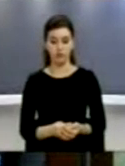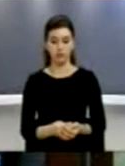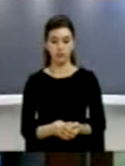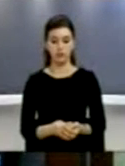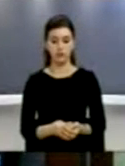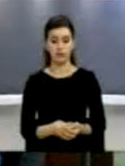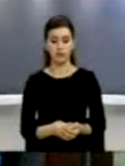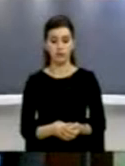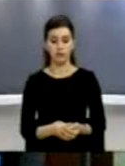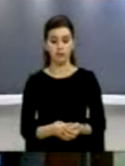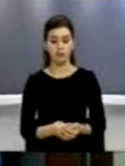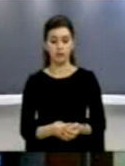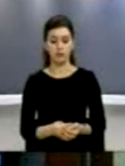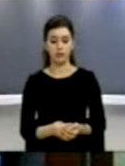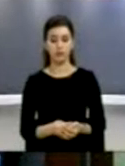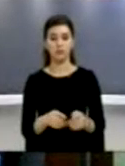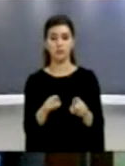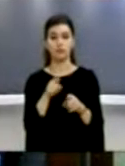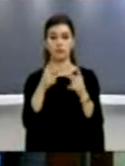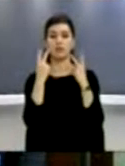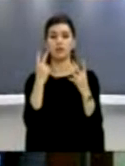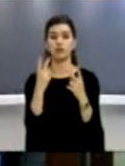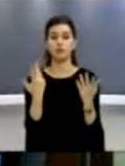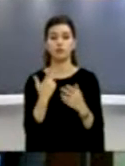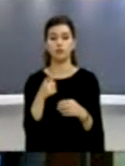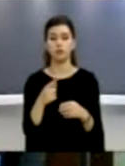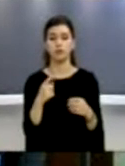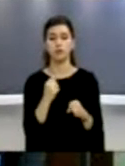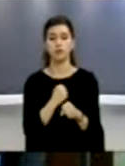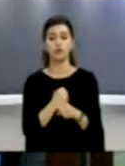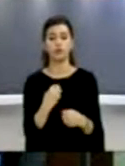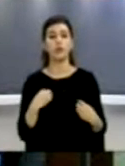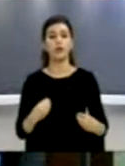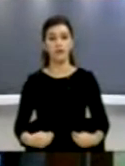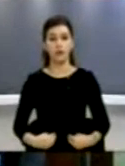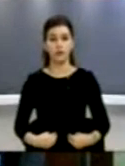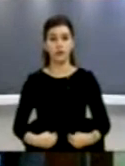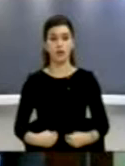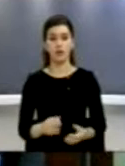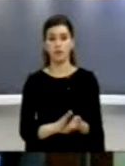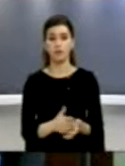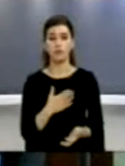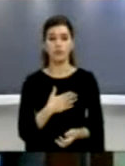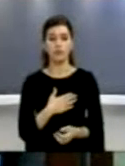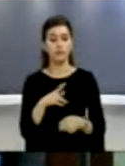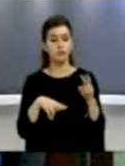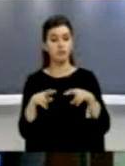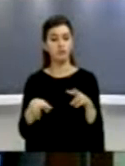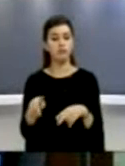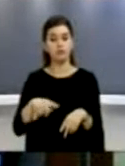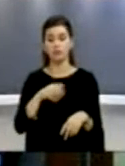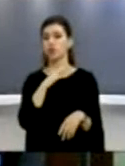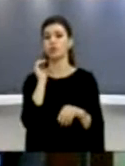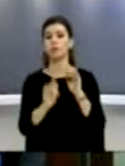Gjithashtu një qështje qështë të e përërëndësishme ka të bëjmeve primtarit profesionale. Në refana tona, ka pasur shumë kritika që